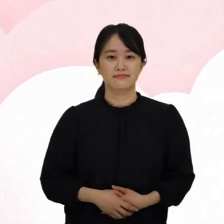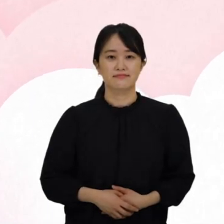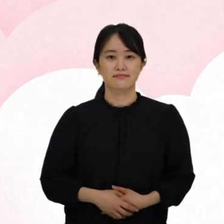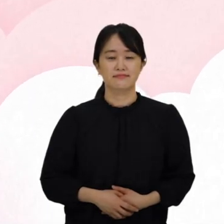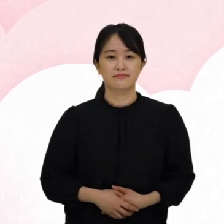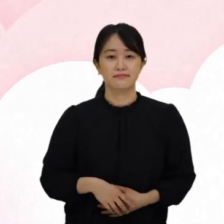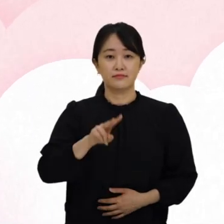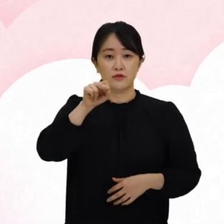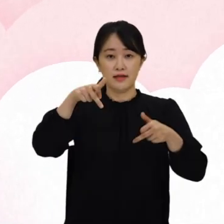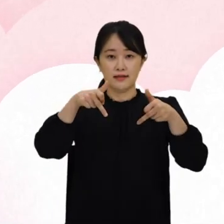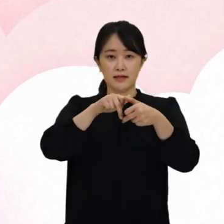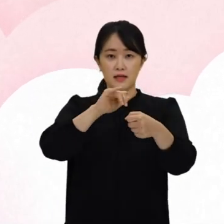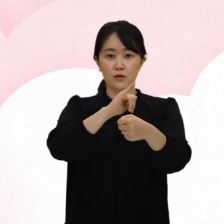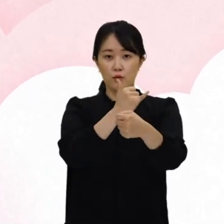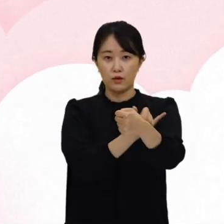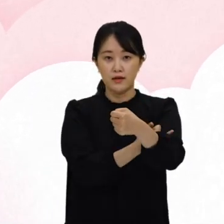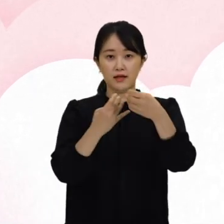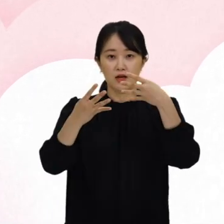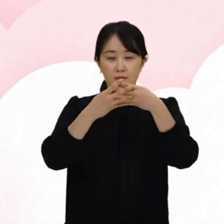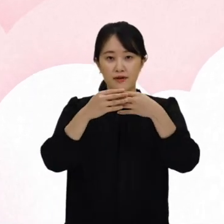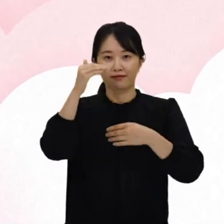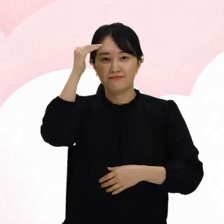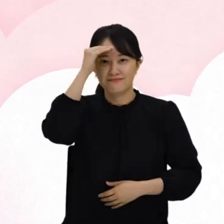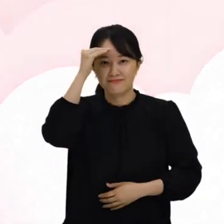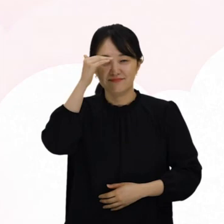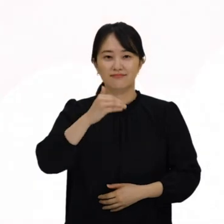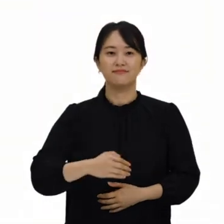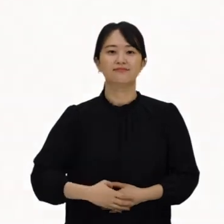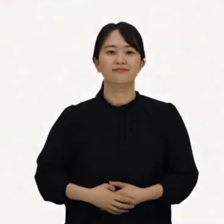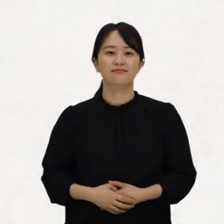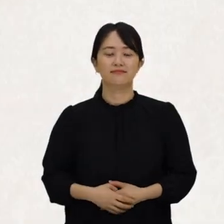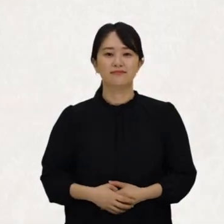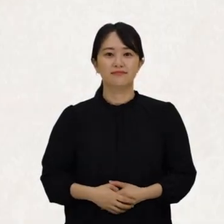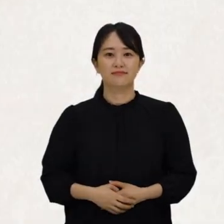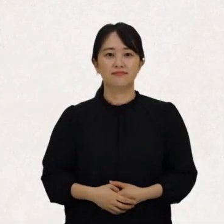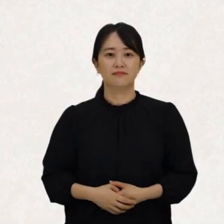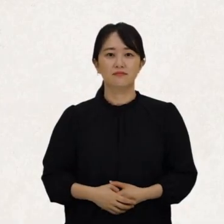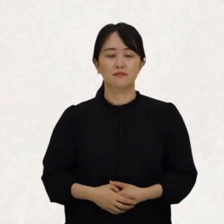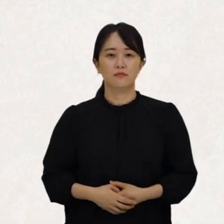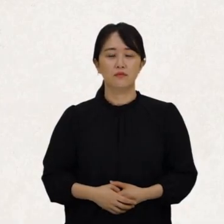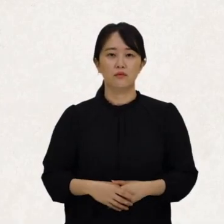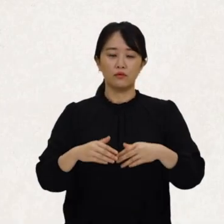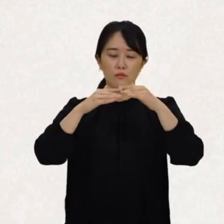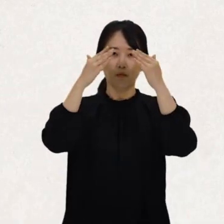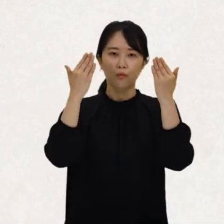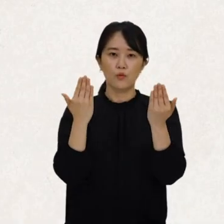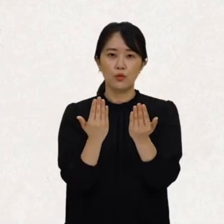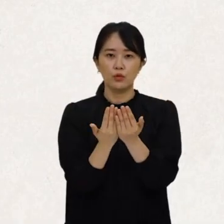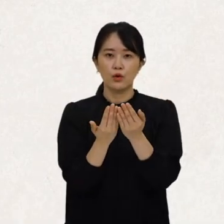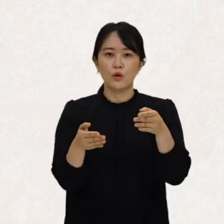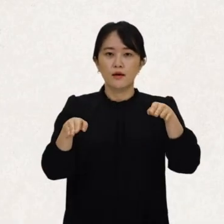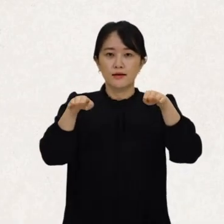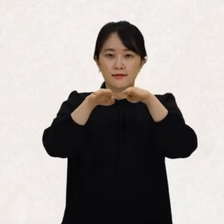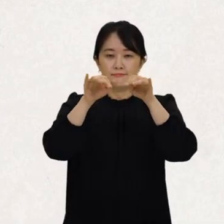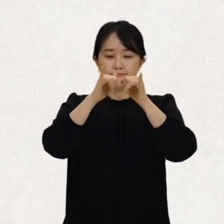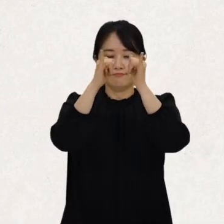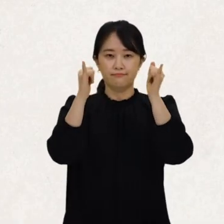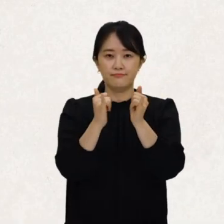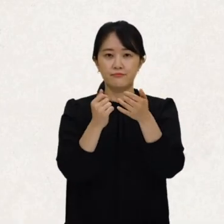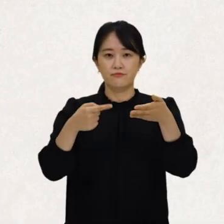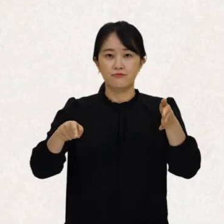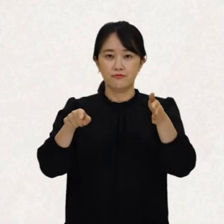유엔 장애인권리협약 둘러보기 우리 모두가 평등한 사회를 위한